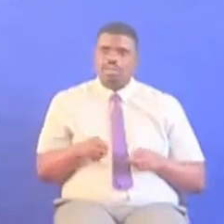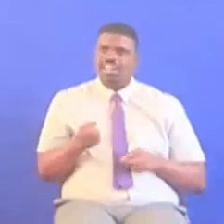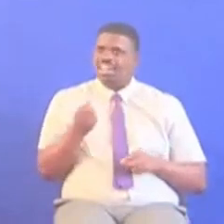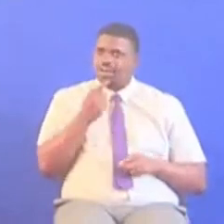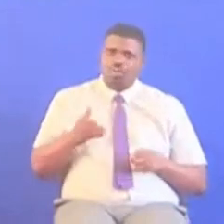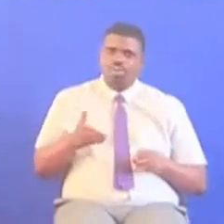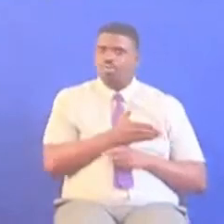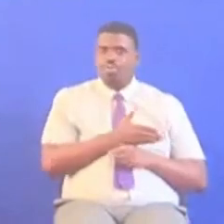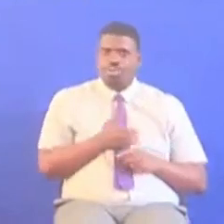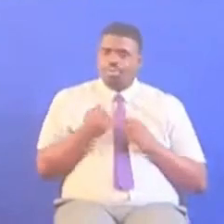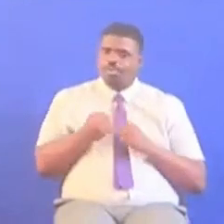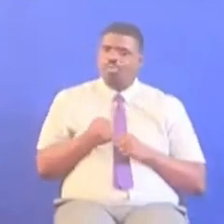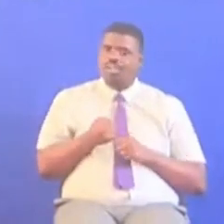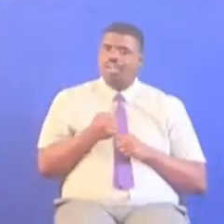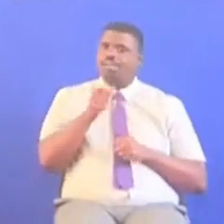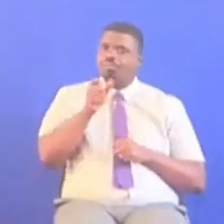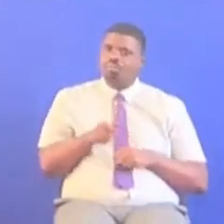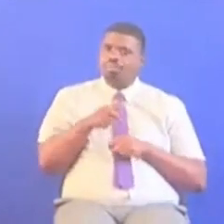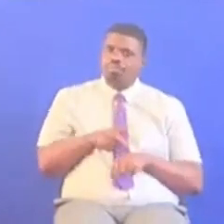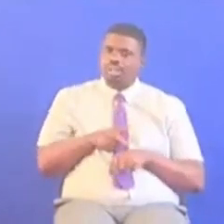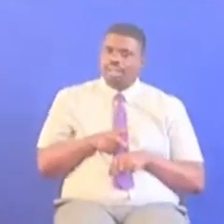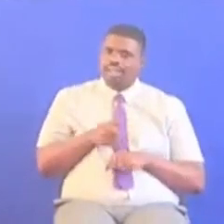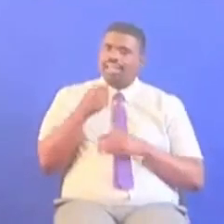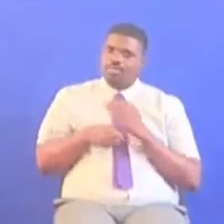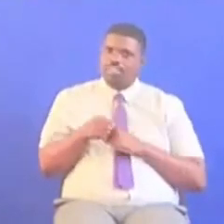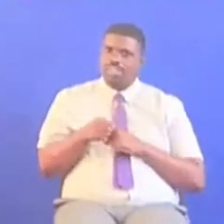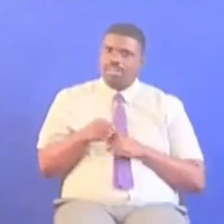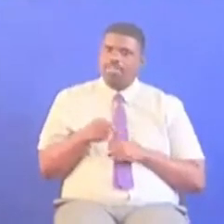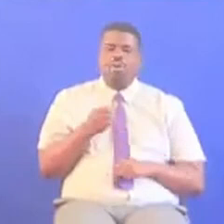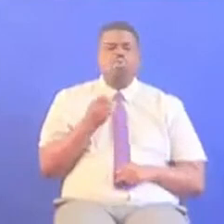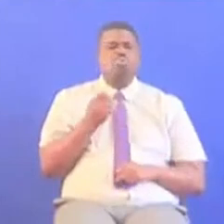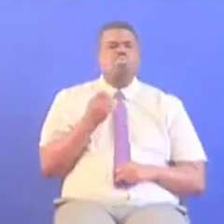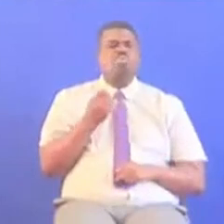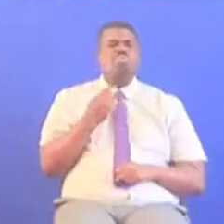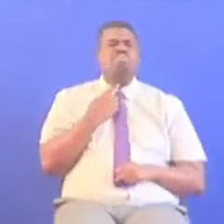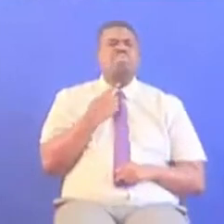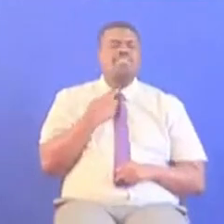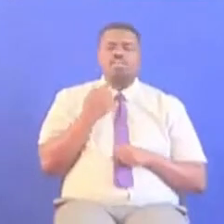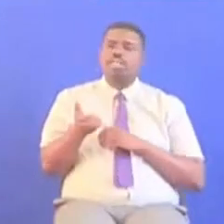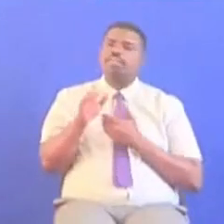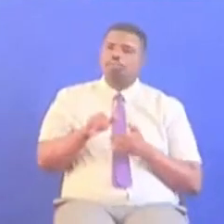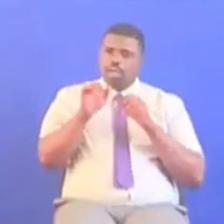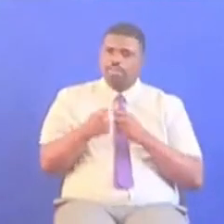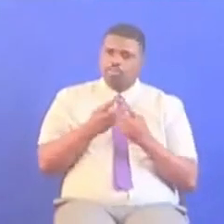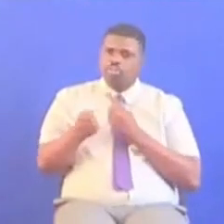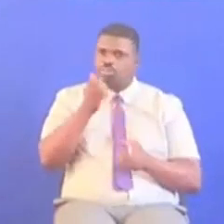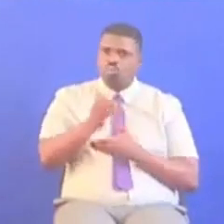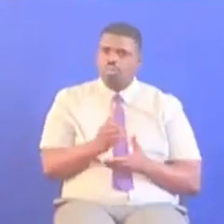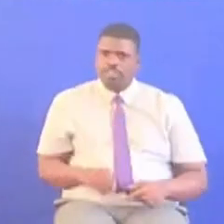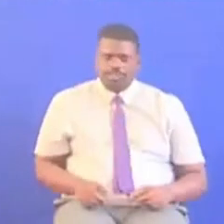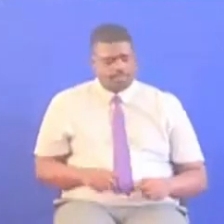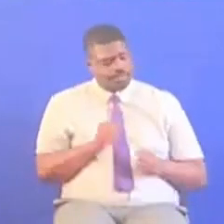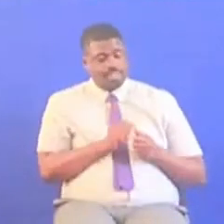maumivu inayo mponya mtu kwa munda Harafu ikampereka kwenye maumivu ya kifo Lazima tusema ukweli Kwenye swala la